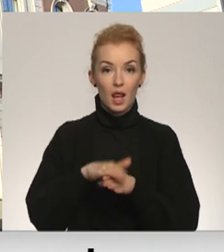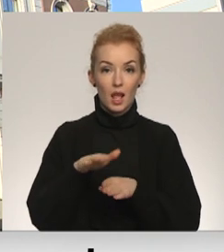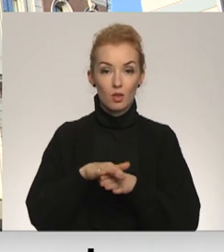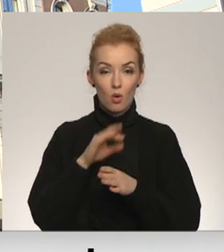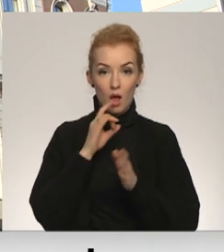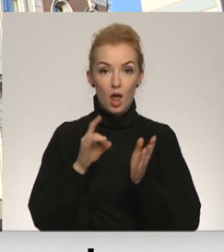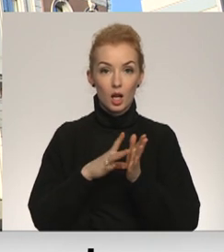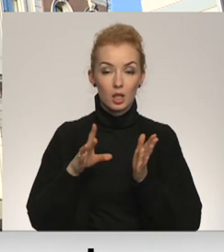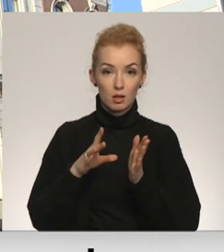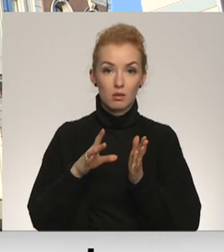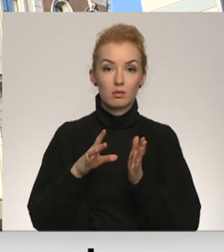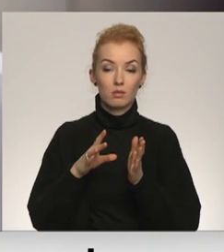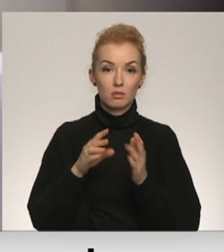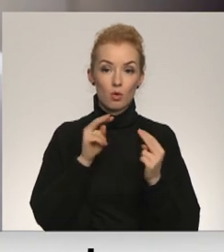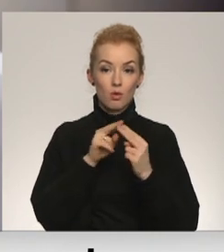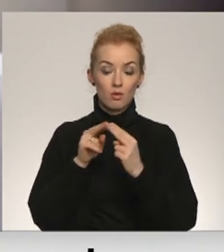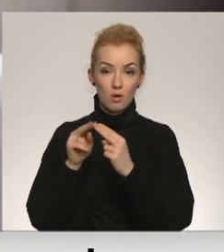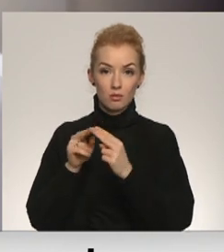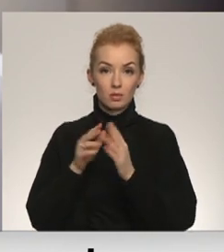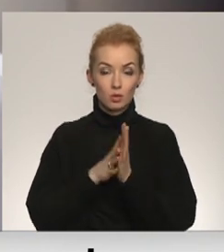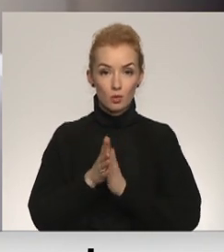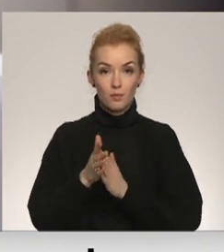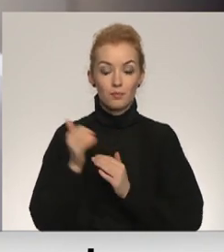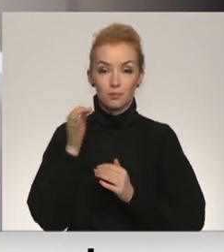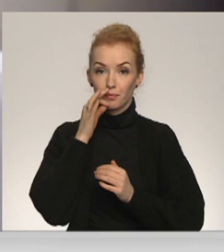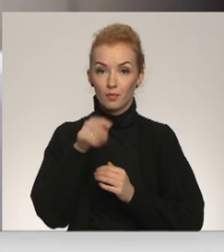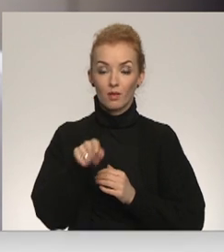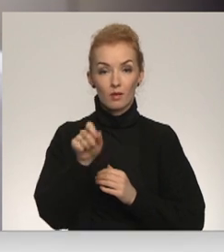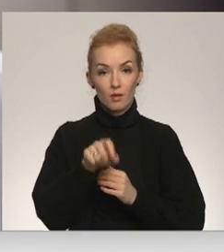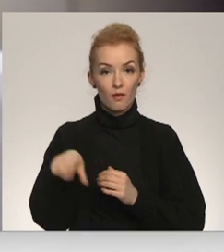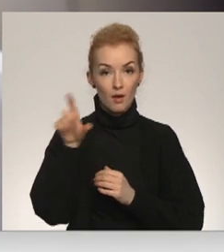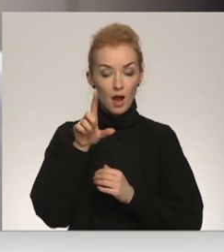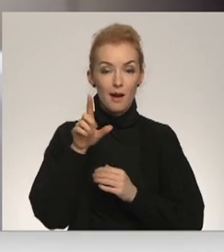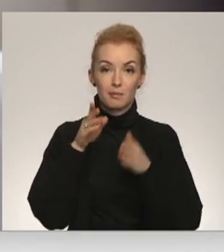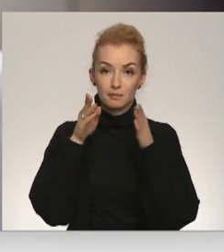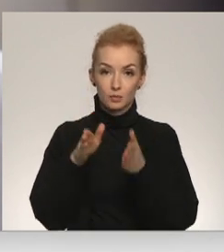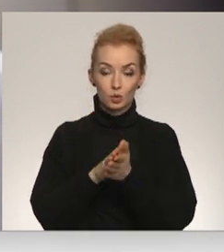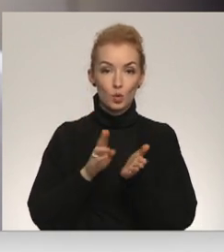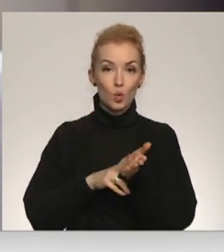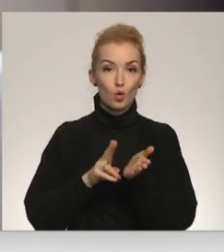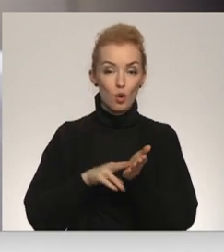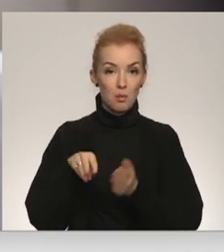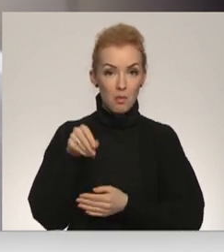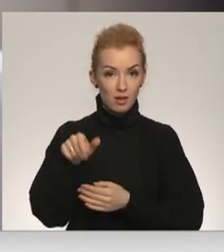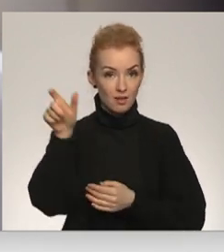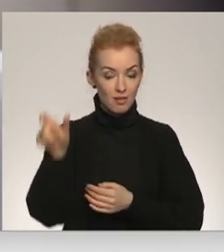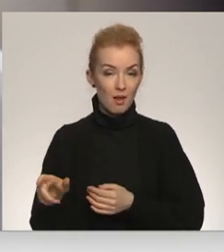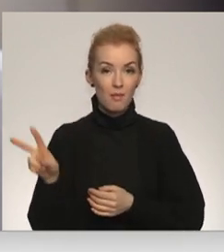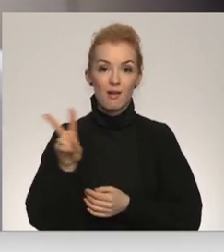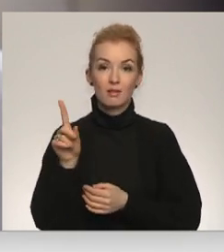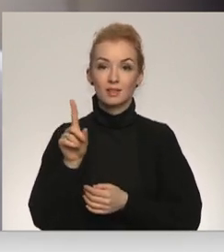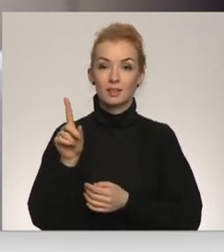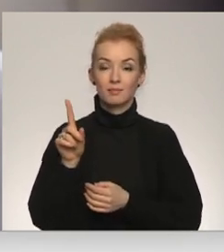elektroniskās saziņas kanālus. Vairāk tiek akcentēs tieši uz nodokļa maksātājiem, kas ir tā